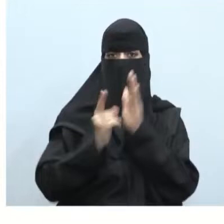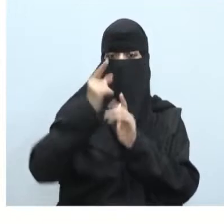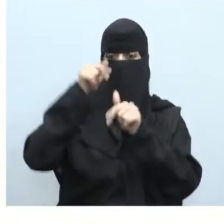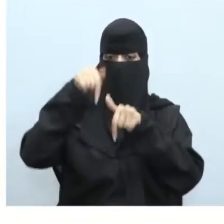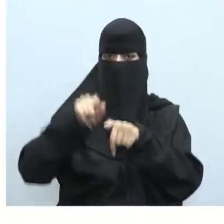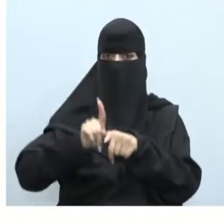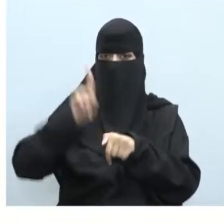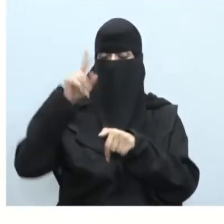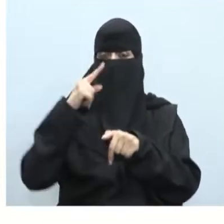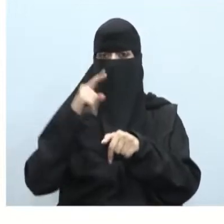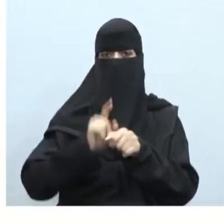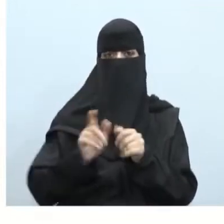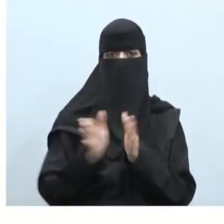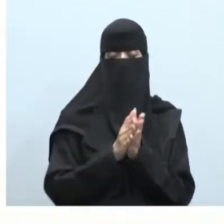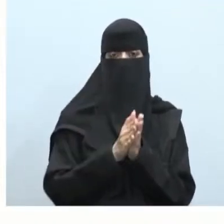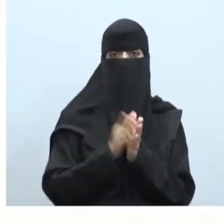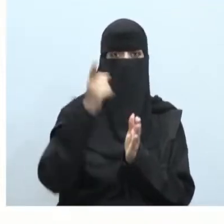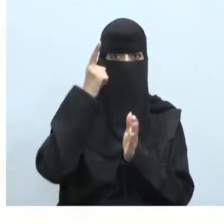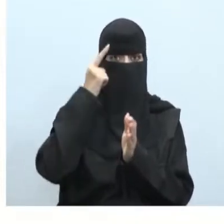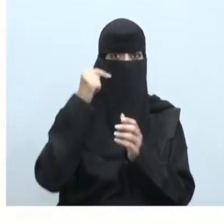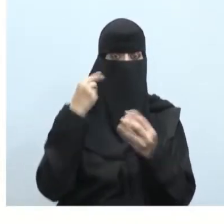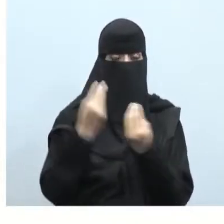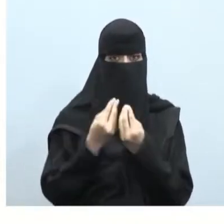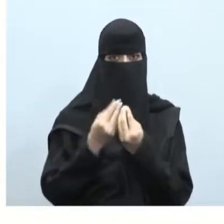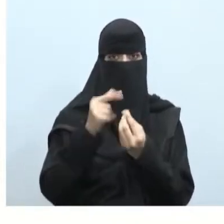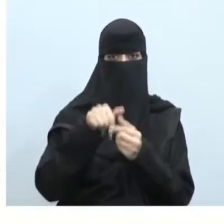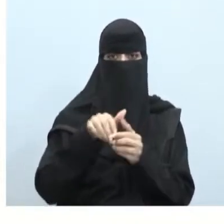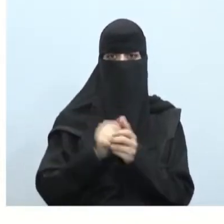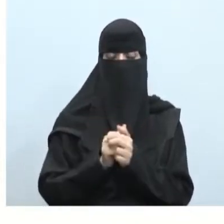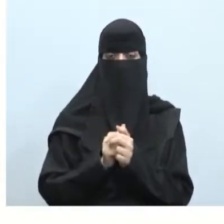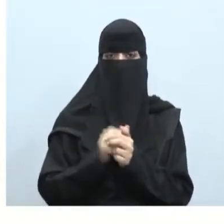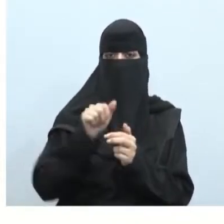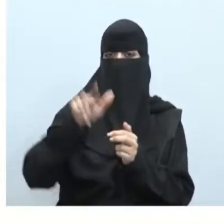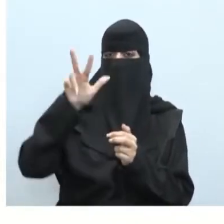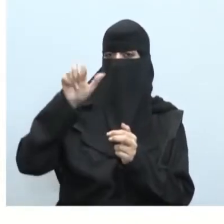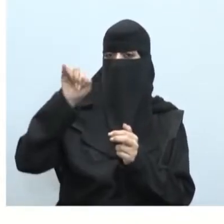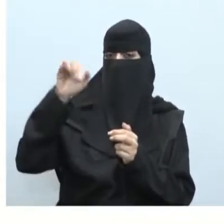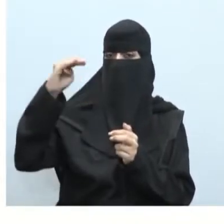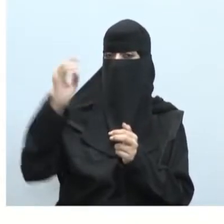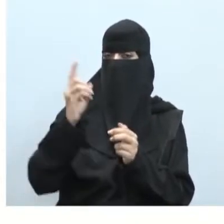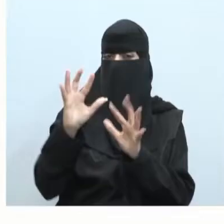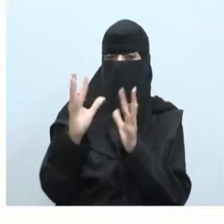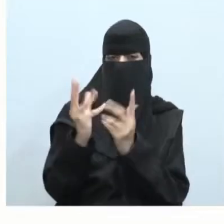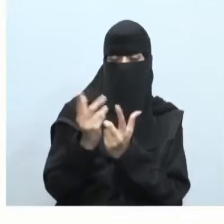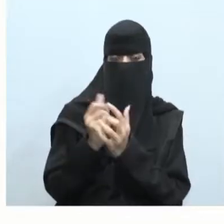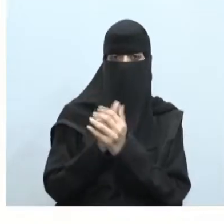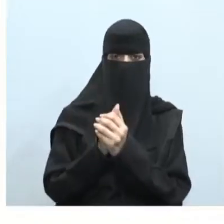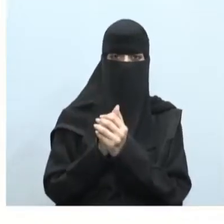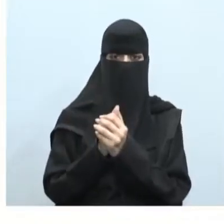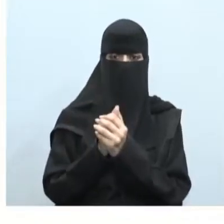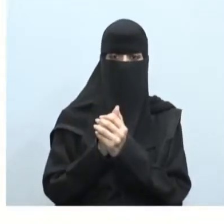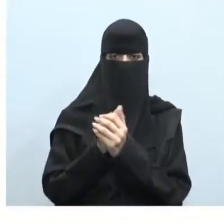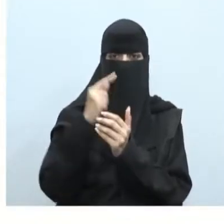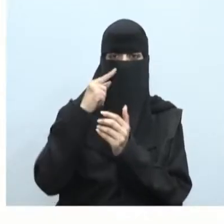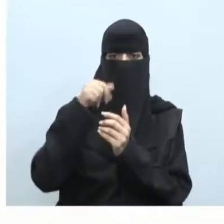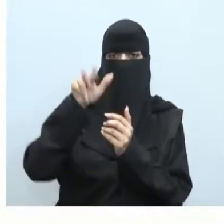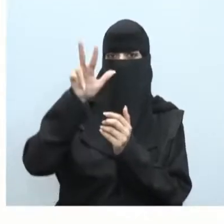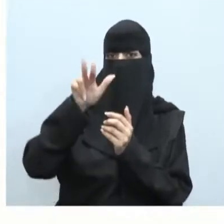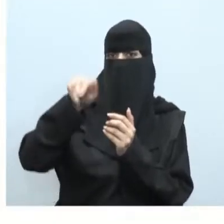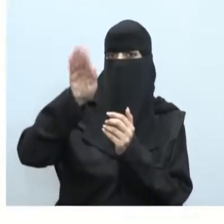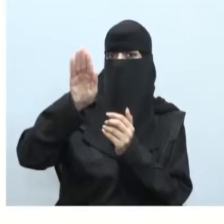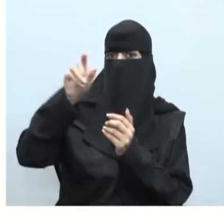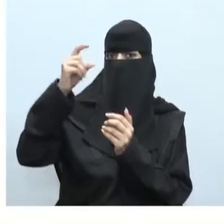هذا الدرس بإذن الله سوف نتعرف على المجرات وما هي المجرات السدم